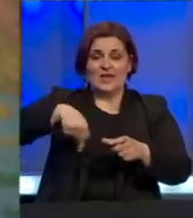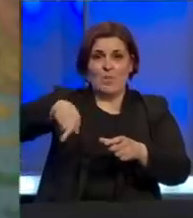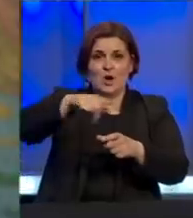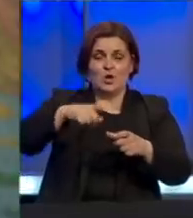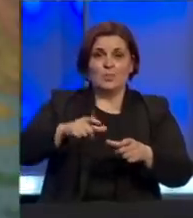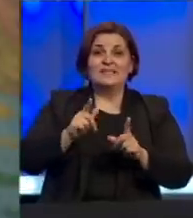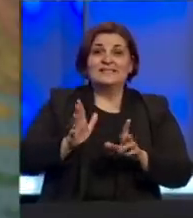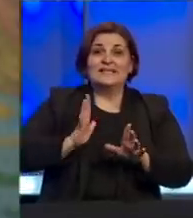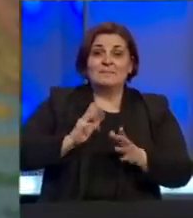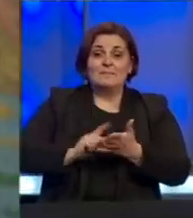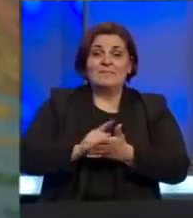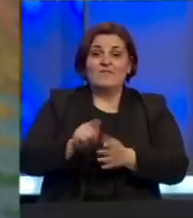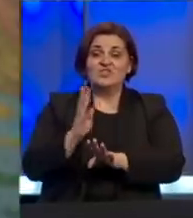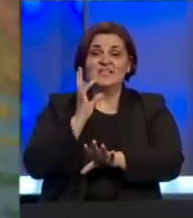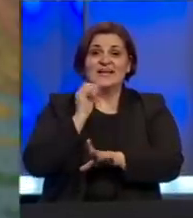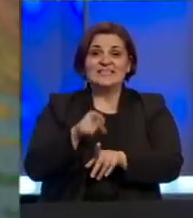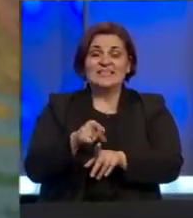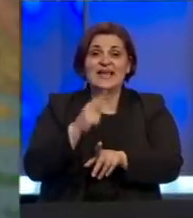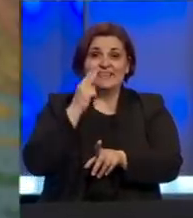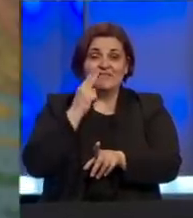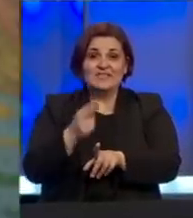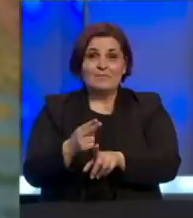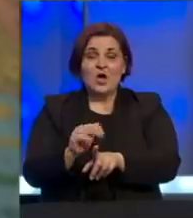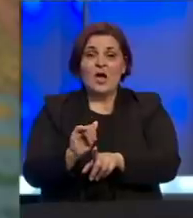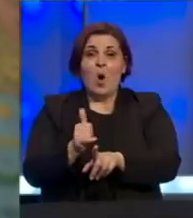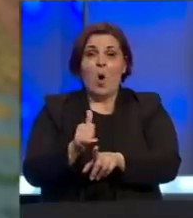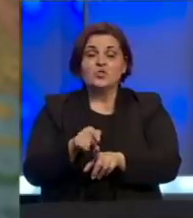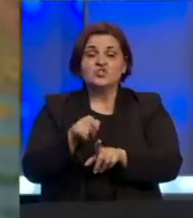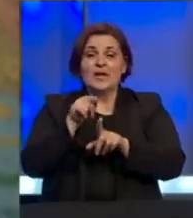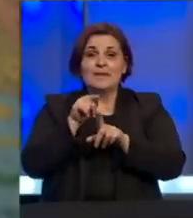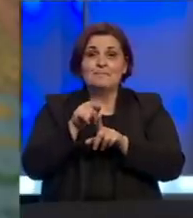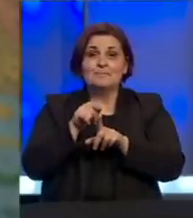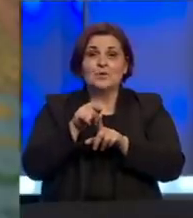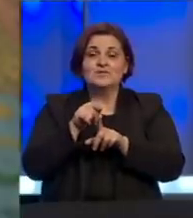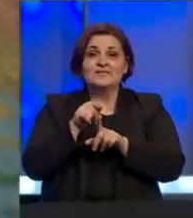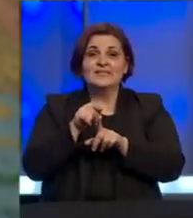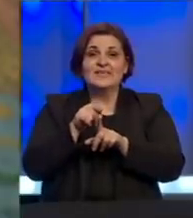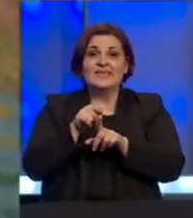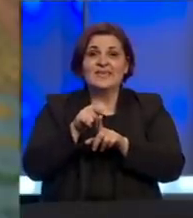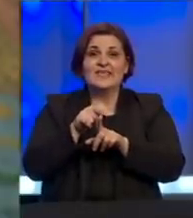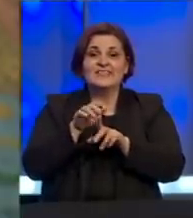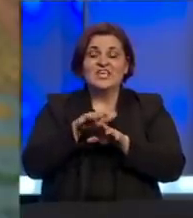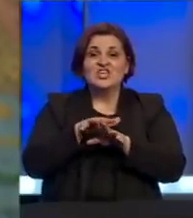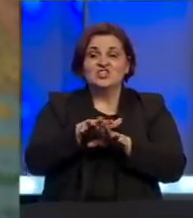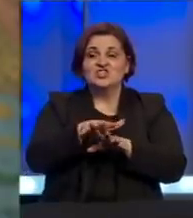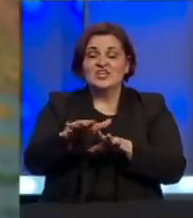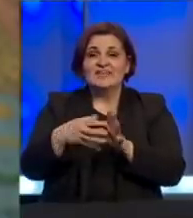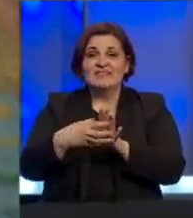najrizičniji period od 14 dana gdje vidimo da li će neko dalje i širi razviti